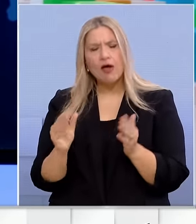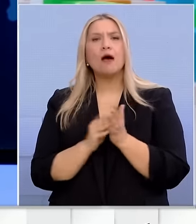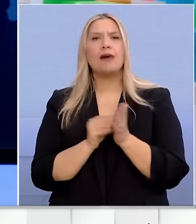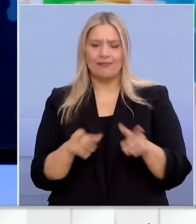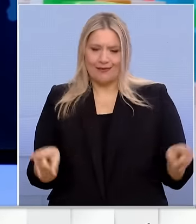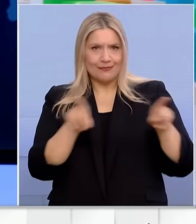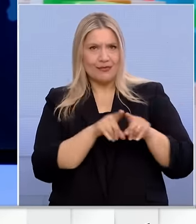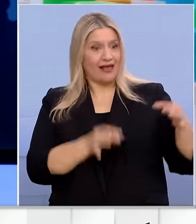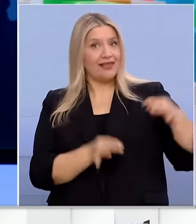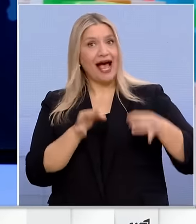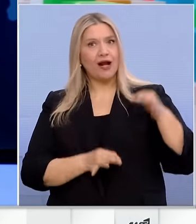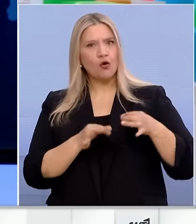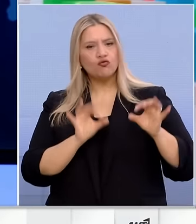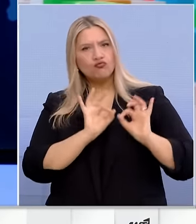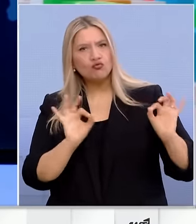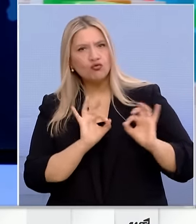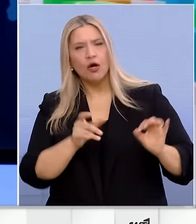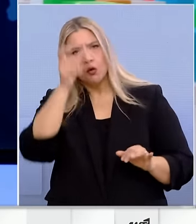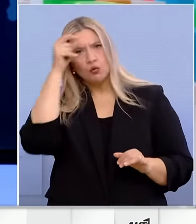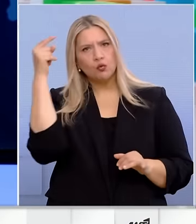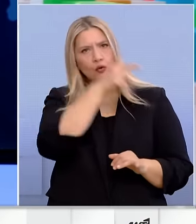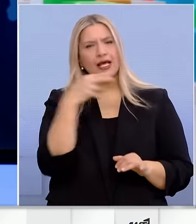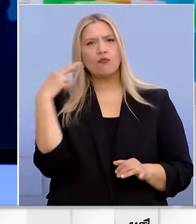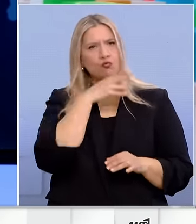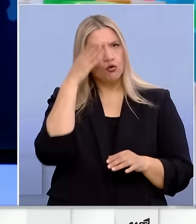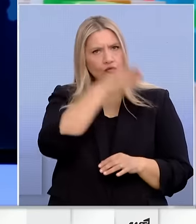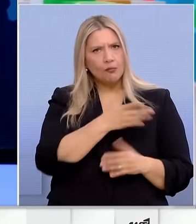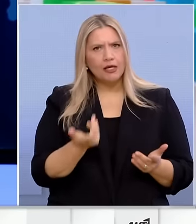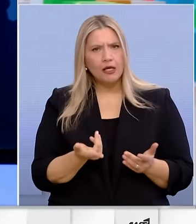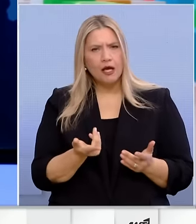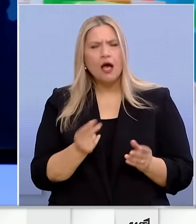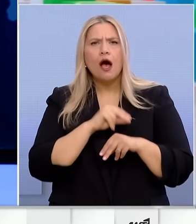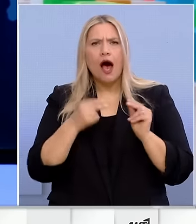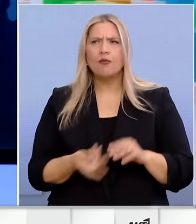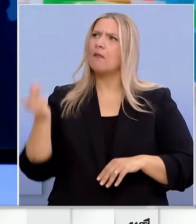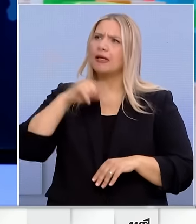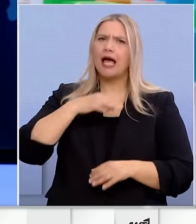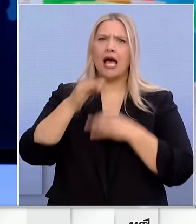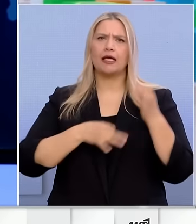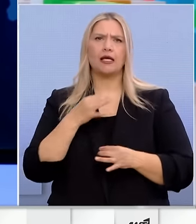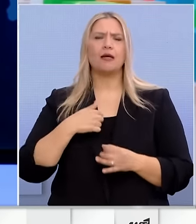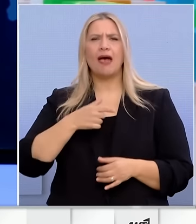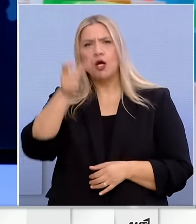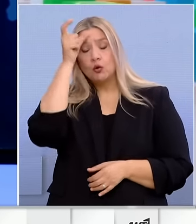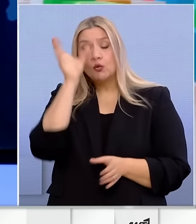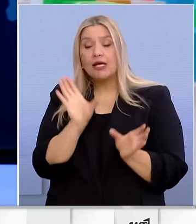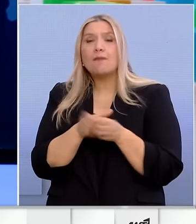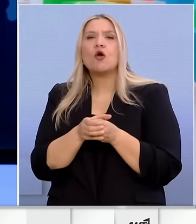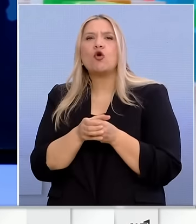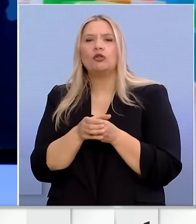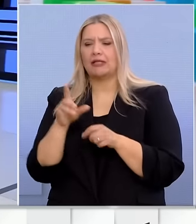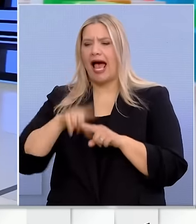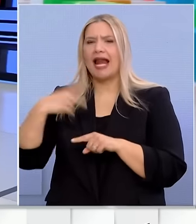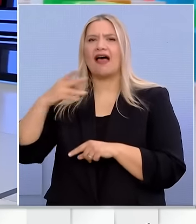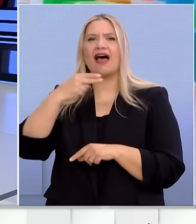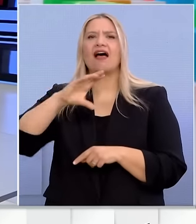διάλογος με τον Έλληνα Πρωθυπουργό στην Τουρκία, στη συνάντηση που είχαν. Βγήκε στη δήλωση και μίλησε πάλι για τουρκική μειονότητα στη Θράκη.